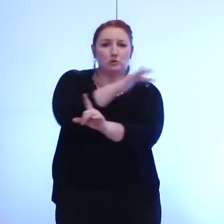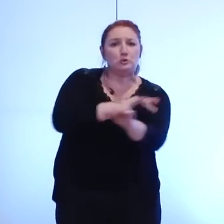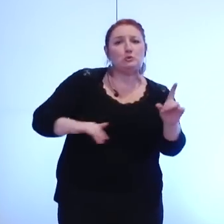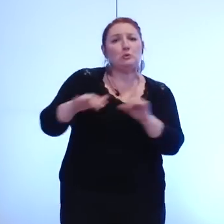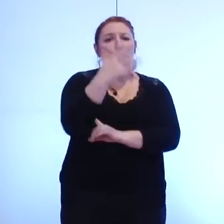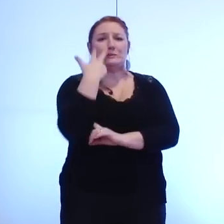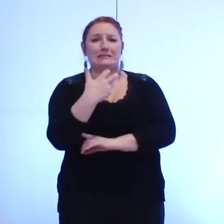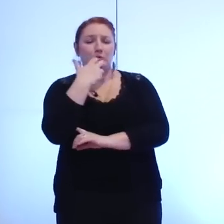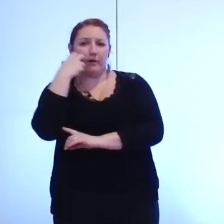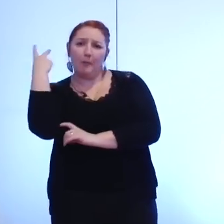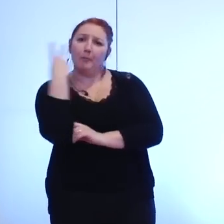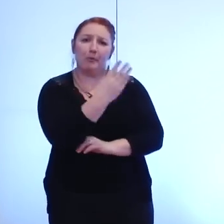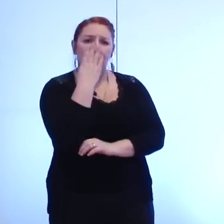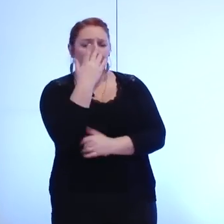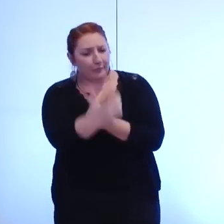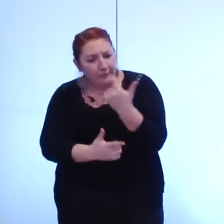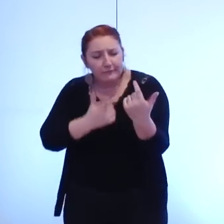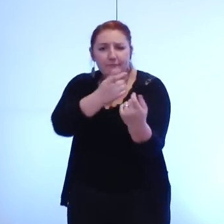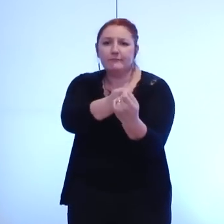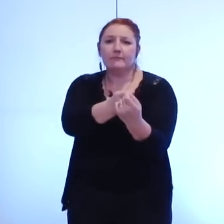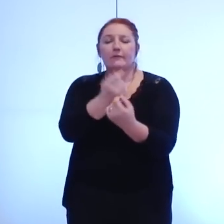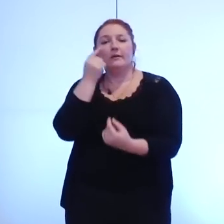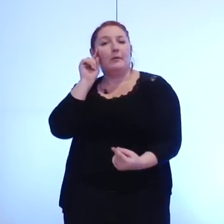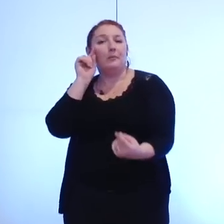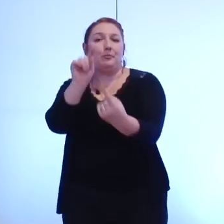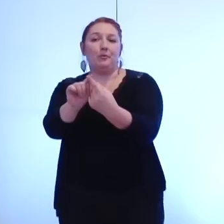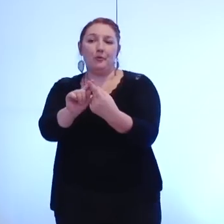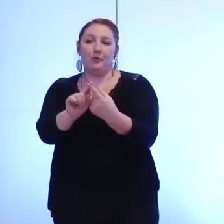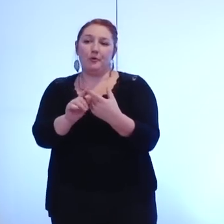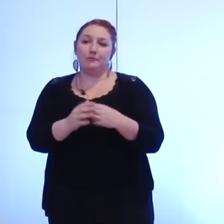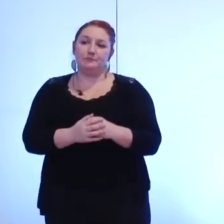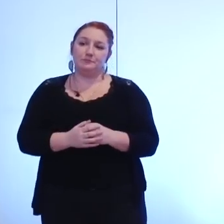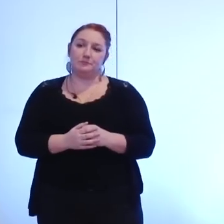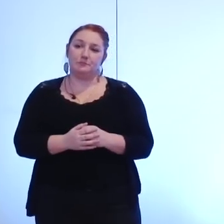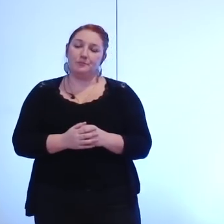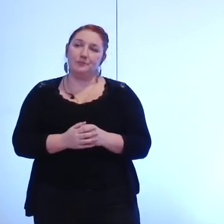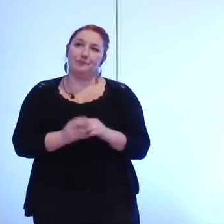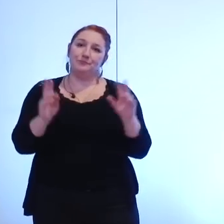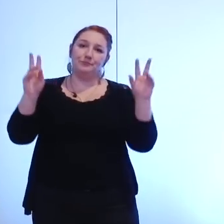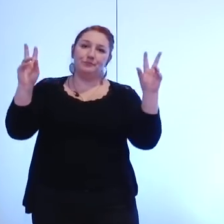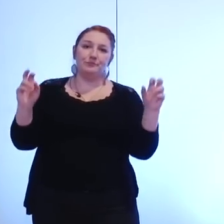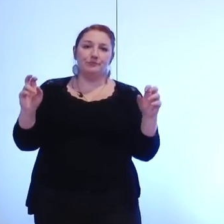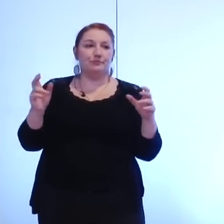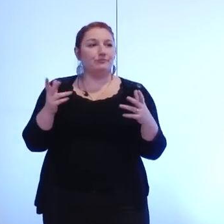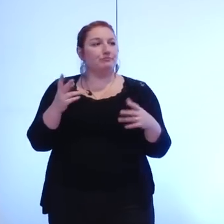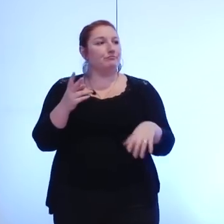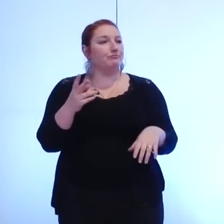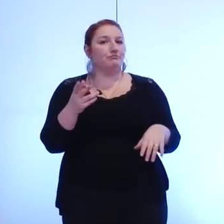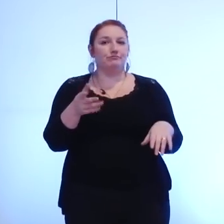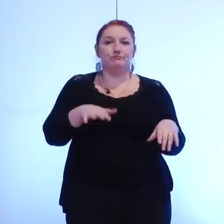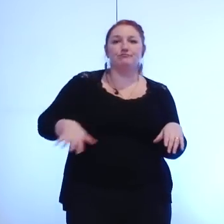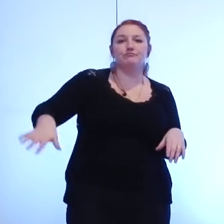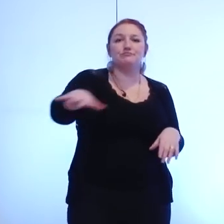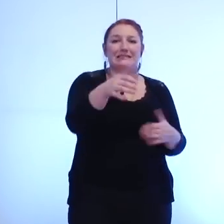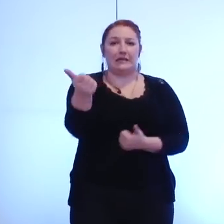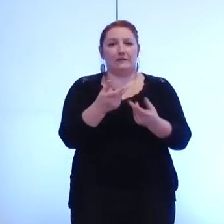de nos concitoyens pour permettre la reprise en main de ce que nous appelons les biens communs et